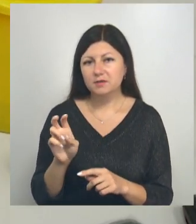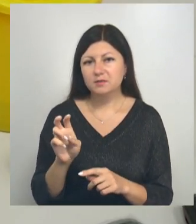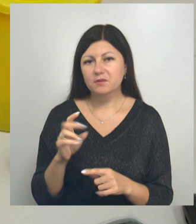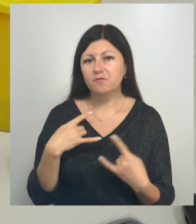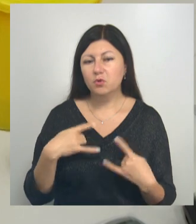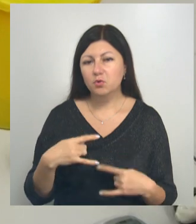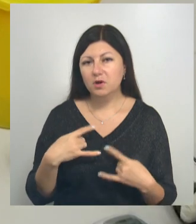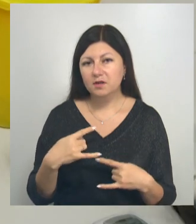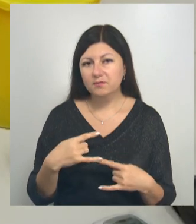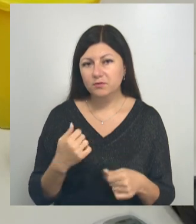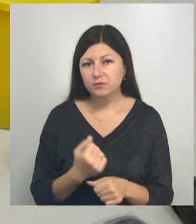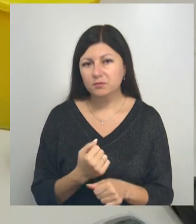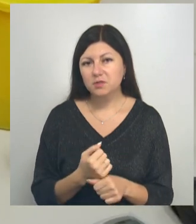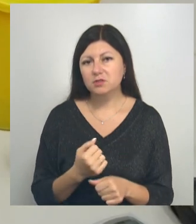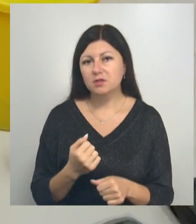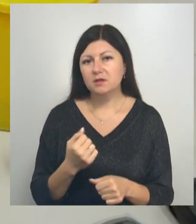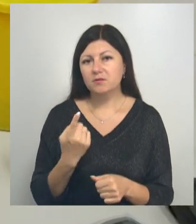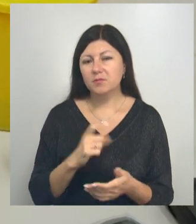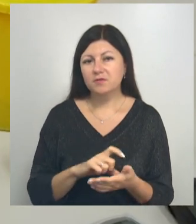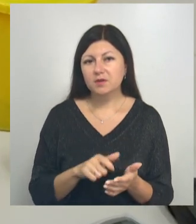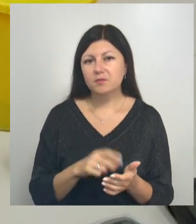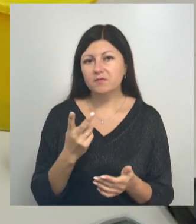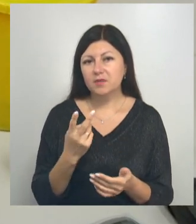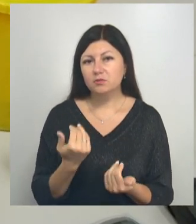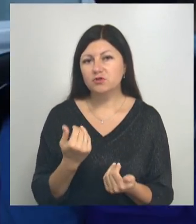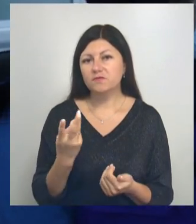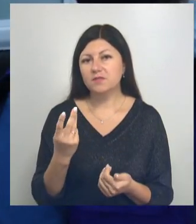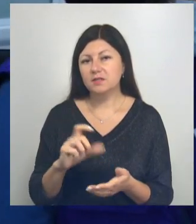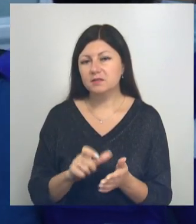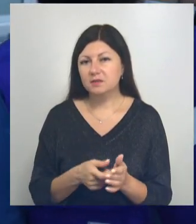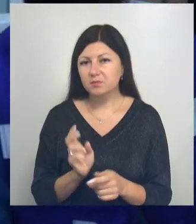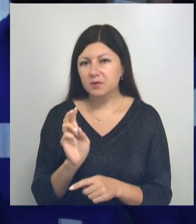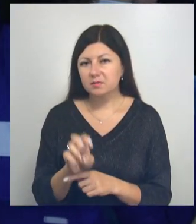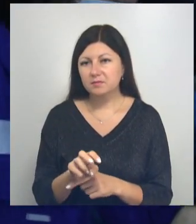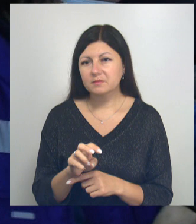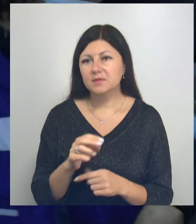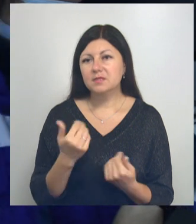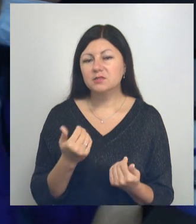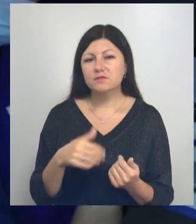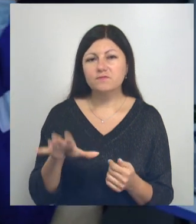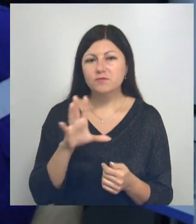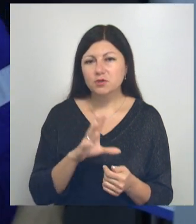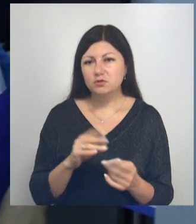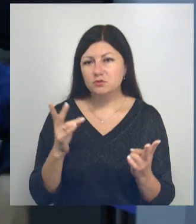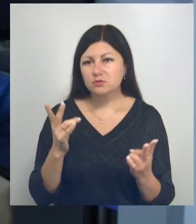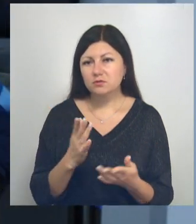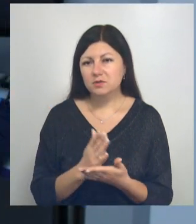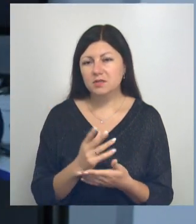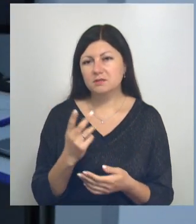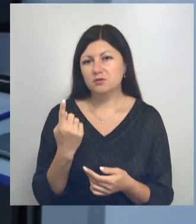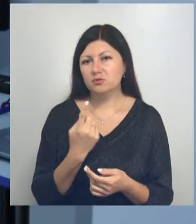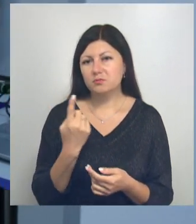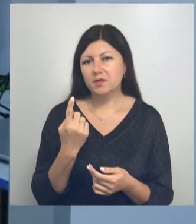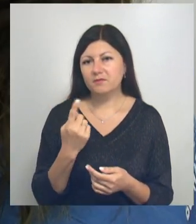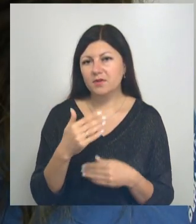Фирографию прошла. Первый кабинет и второй. Сейчас в третий пойду. На мобильном комплексе все для прохождения первого этапа